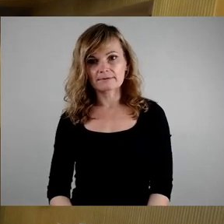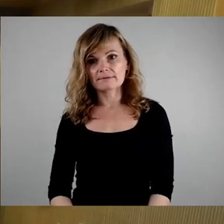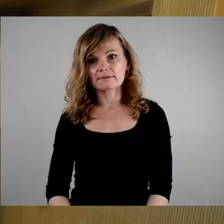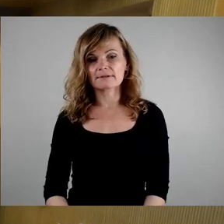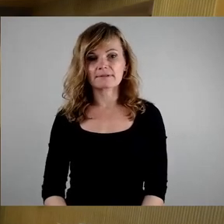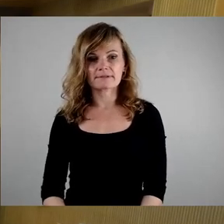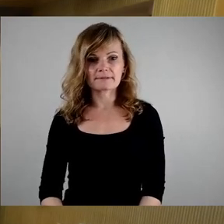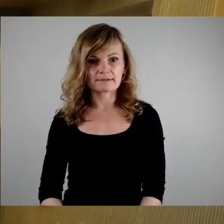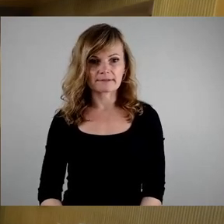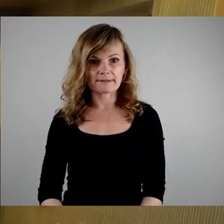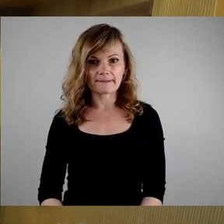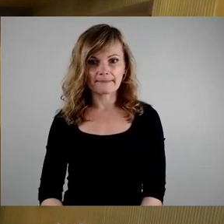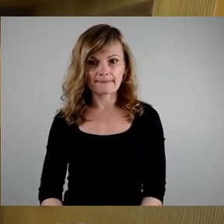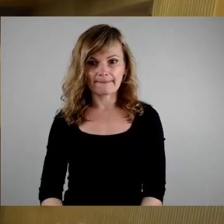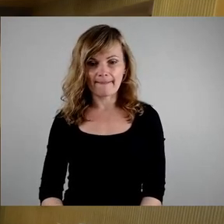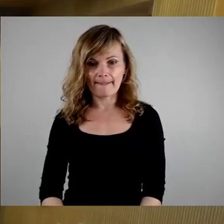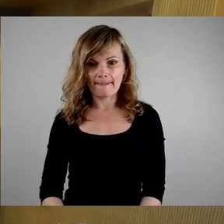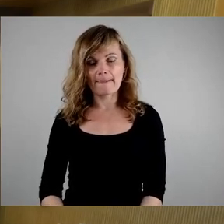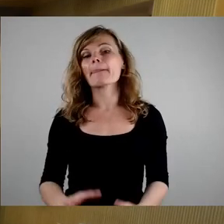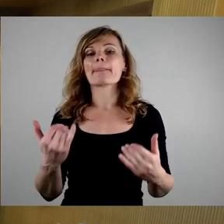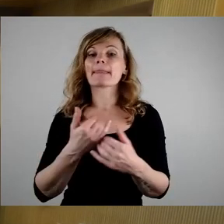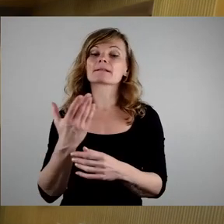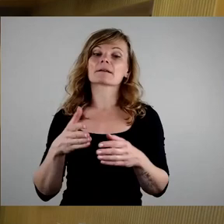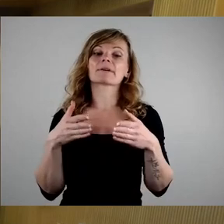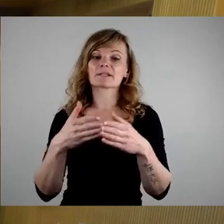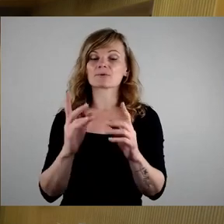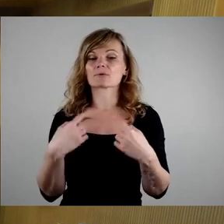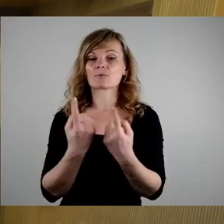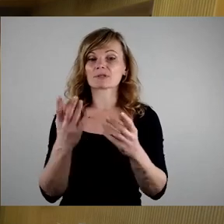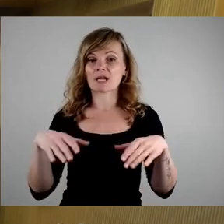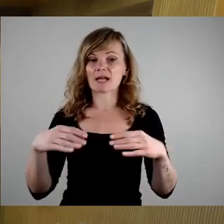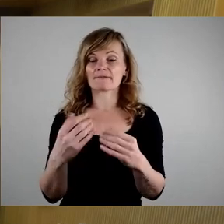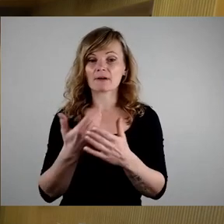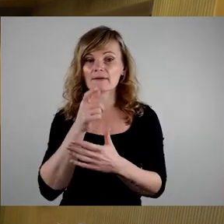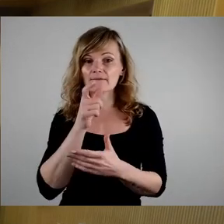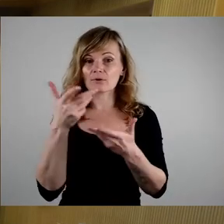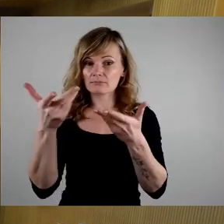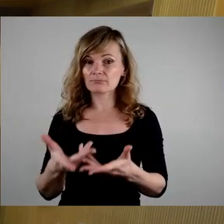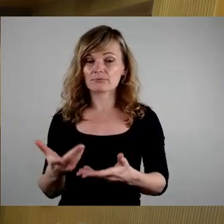So, dann steigen wir ein in die Fraktionsrunde. Fraktion Die Linke wird das Wort gewünscht. Herr Mattes, bitte.